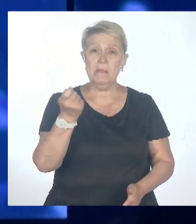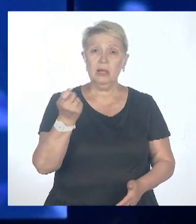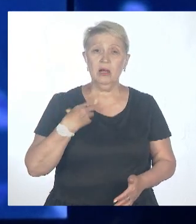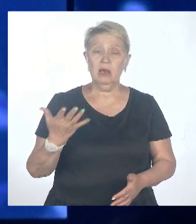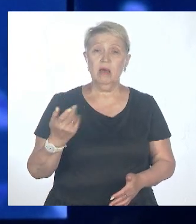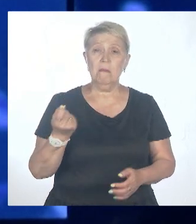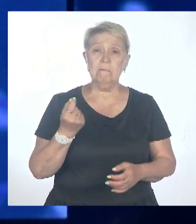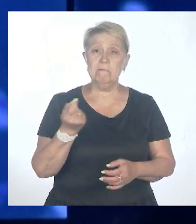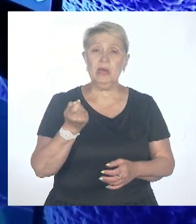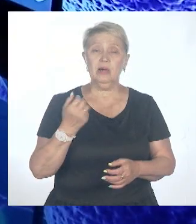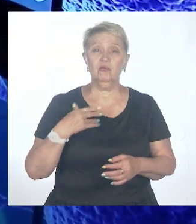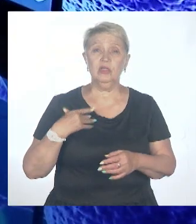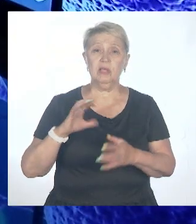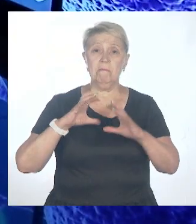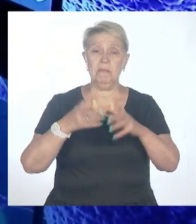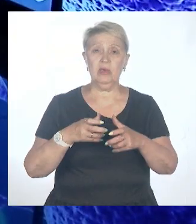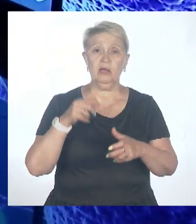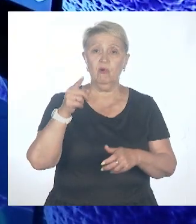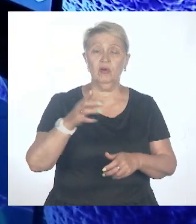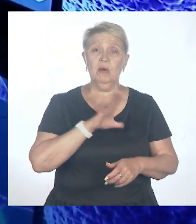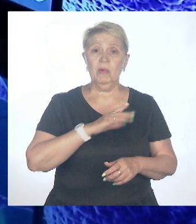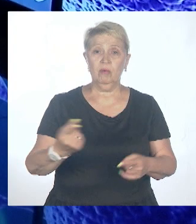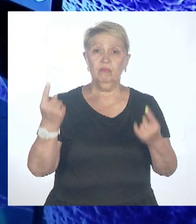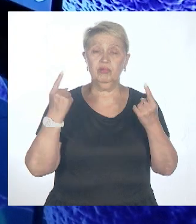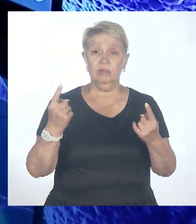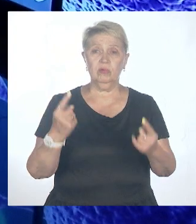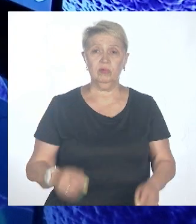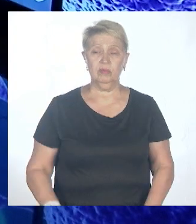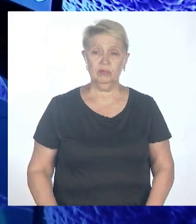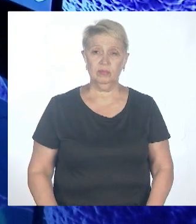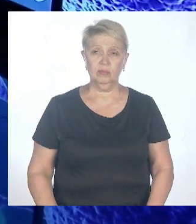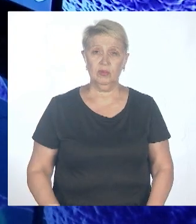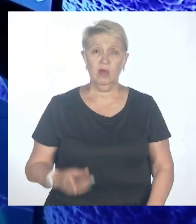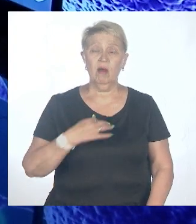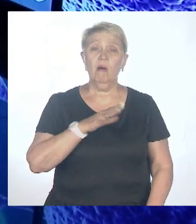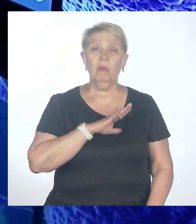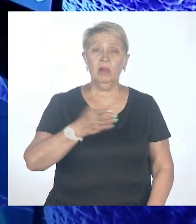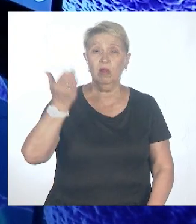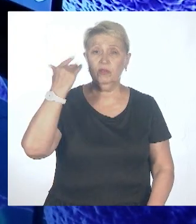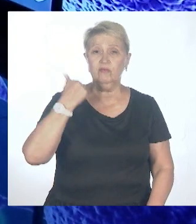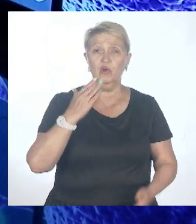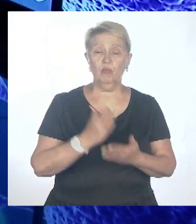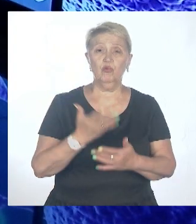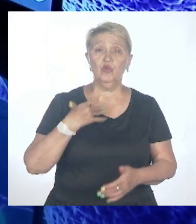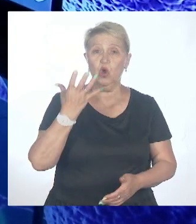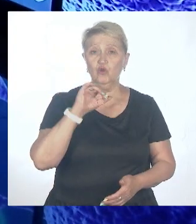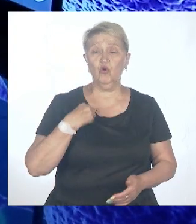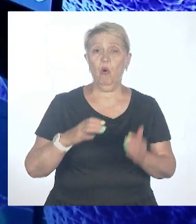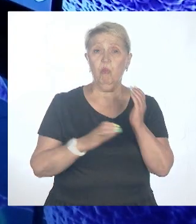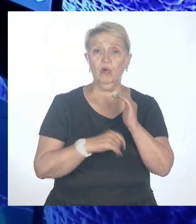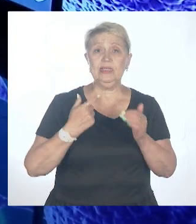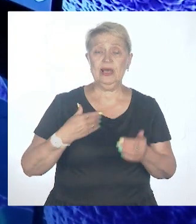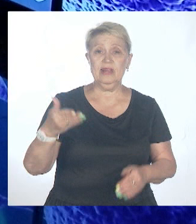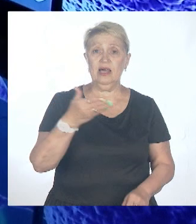Ну, он гигантский, он огромный, он существовал на планете задолго до нас и будет существовать чуть длительное время после нас. Поэтому